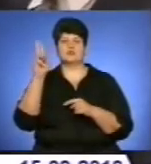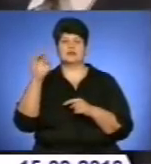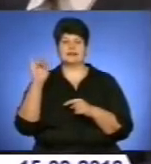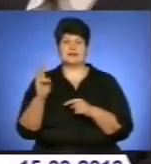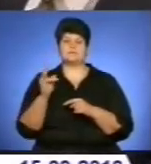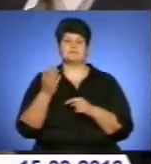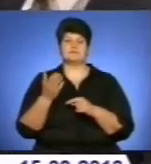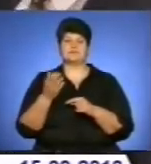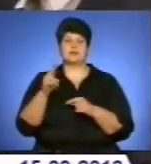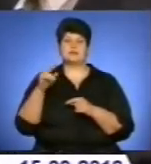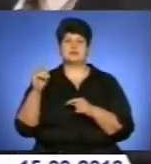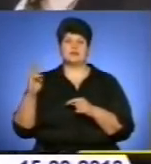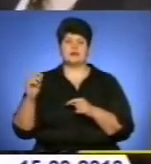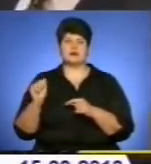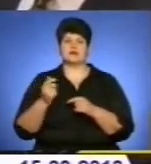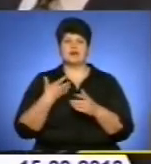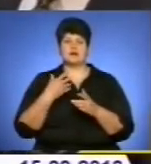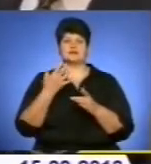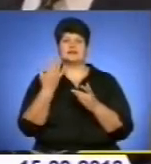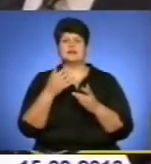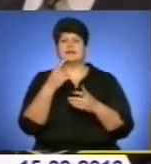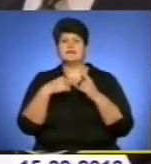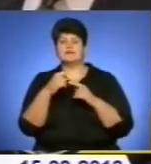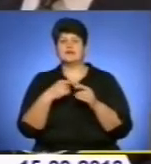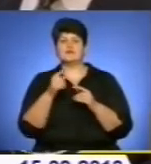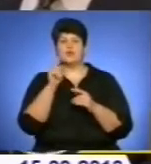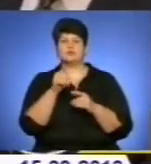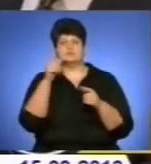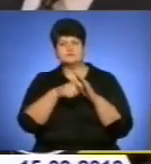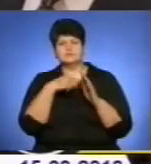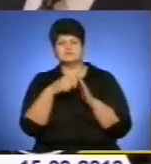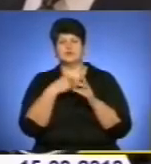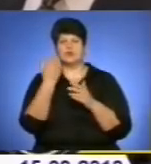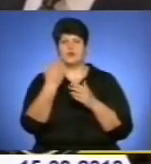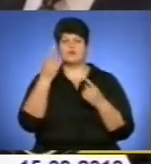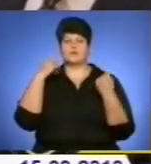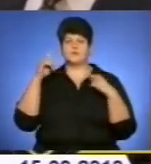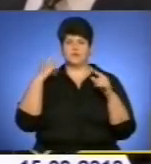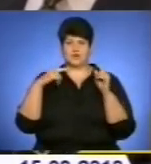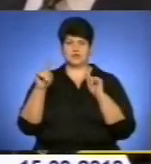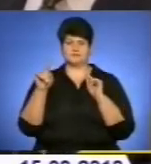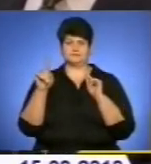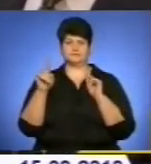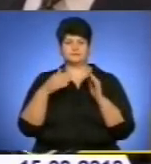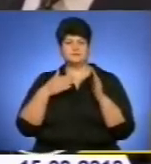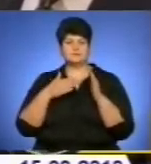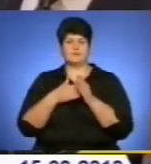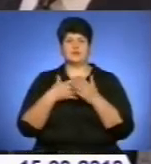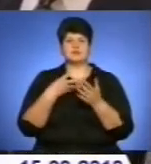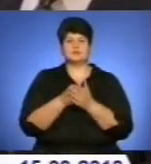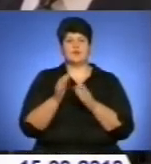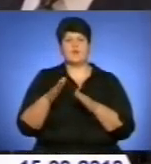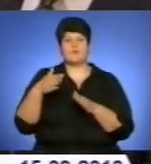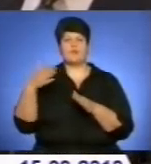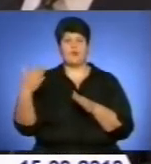Переклав і видав збірку поезії «Їсініна» від Гуміла Золота Діброва. Згодом Михайло Ловицький інтерпретує рідною мовою твори